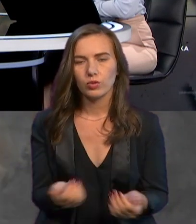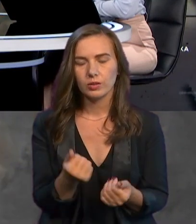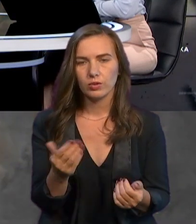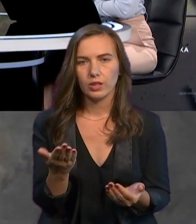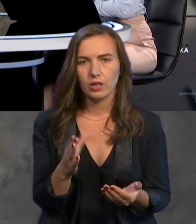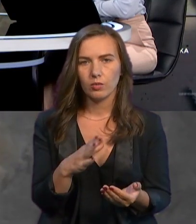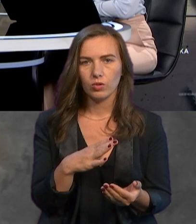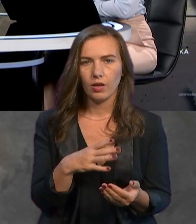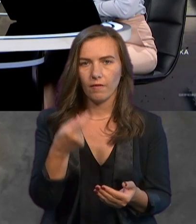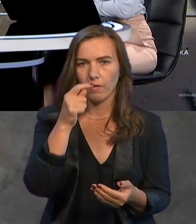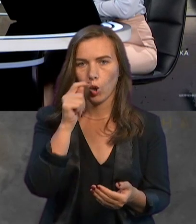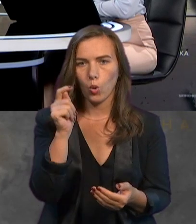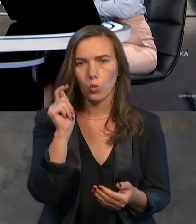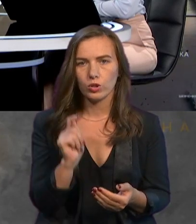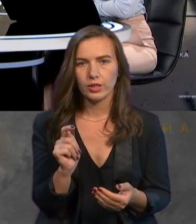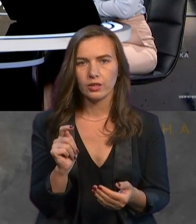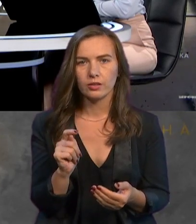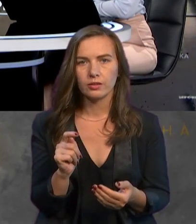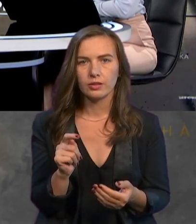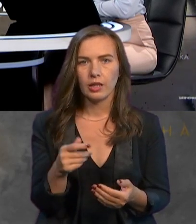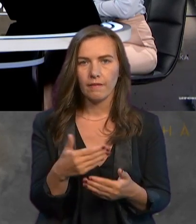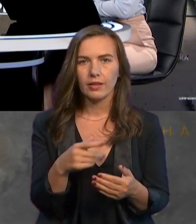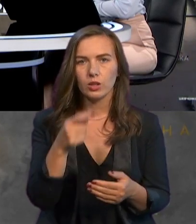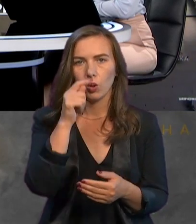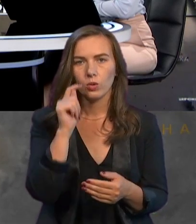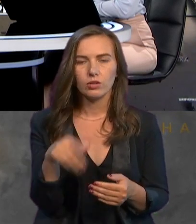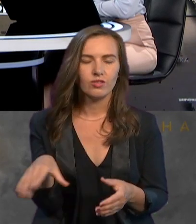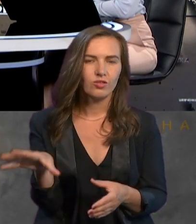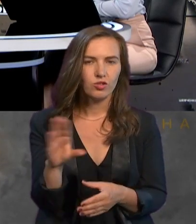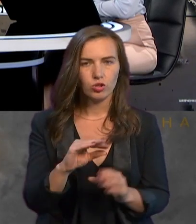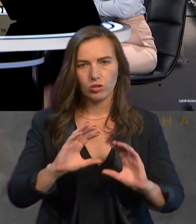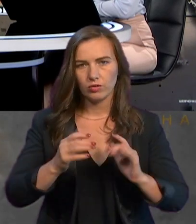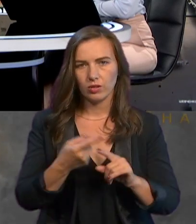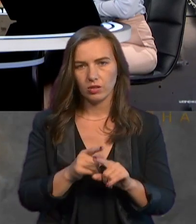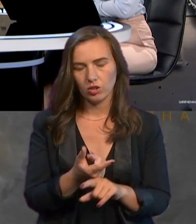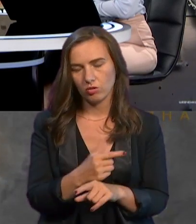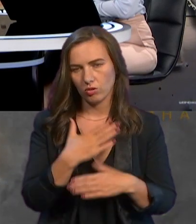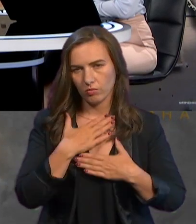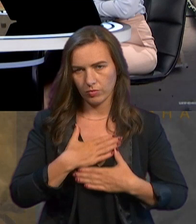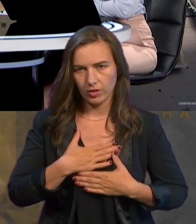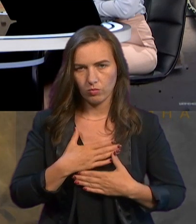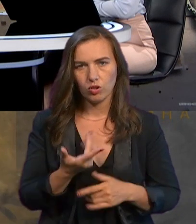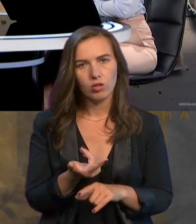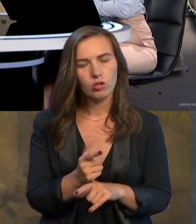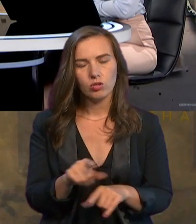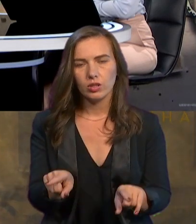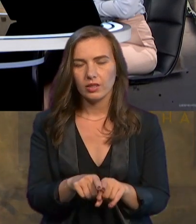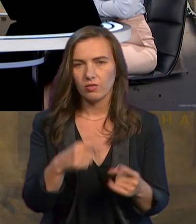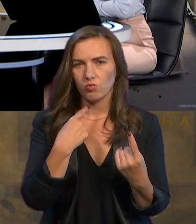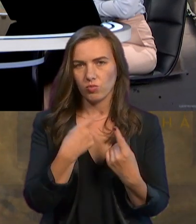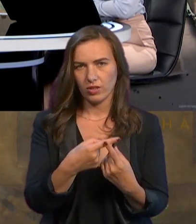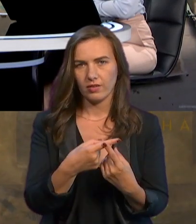в Україні і від українців з всього світу. І це дуже приємно, це дуже такий позитивний